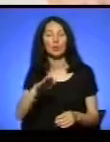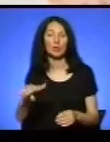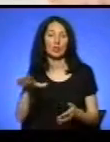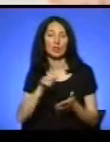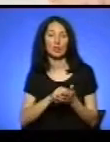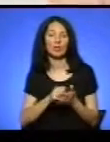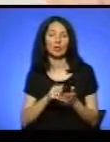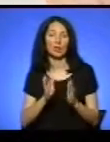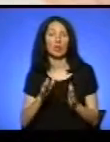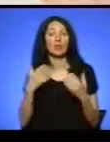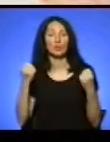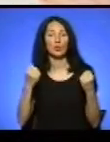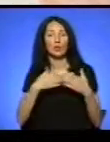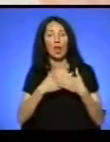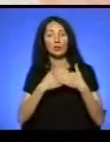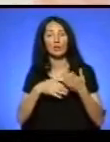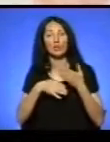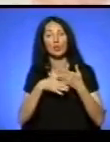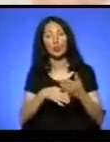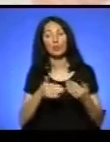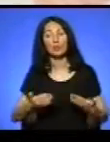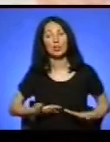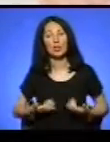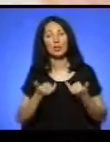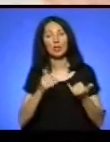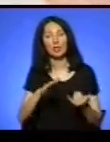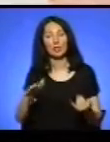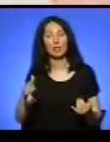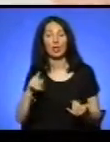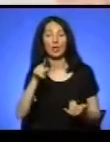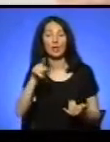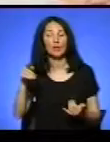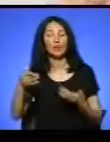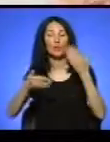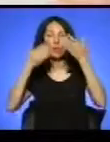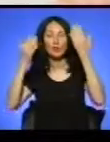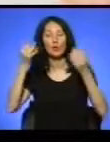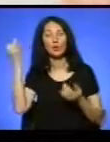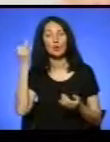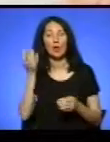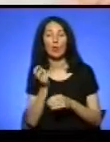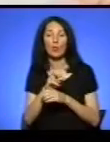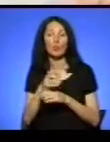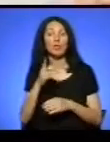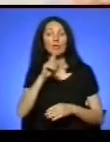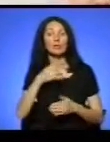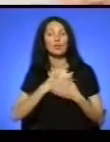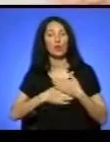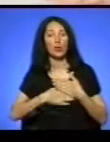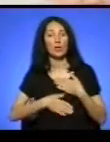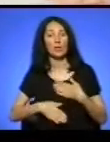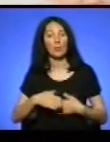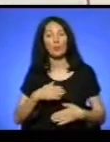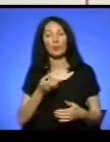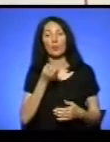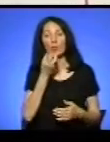як не спортом. Активний спосіб життя для дітей, їм весело, цікаво, вони йдуть з задоволенням, позитивні емоції,